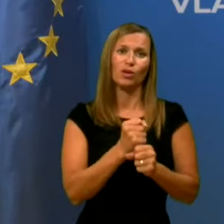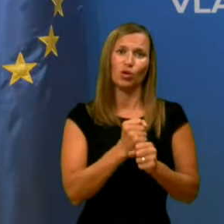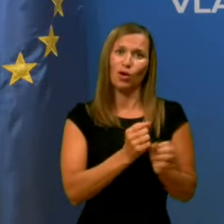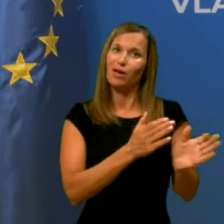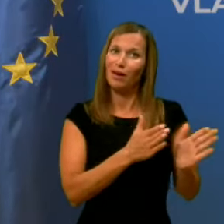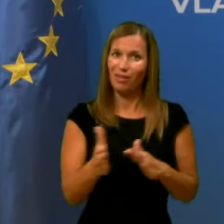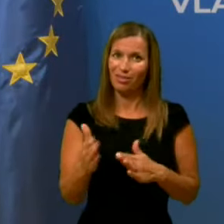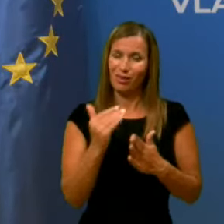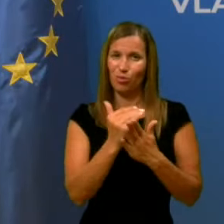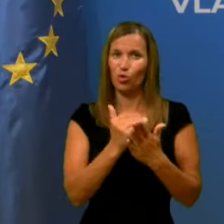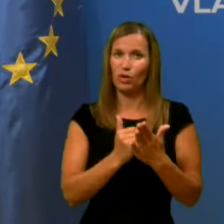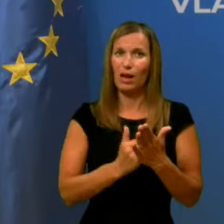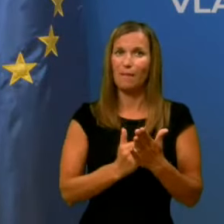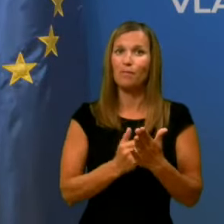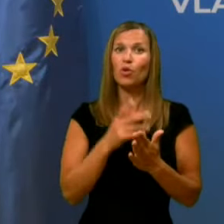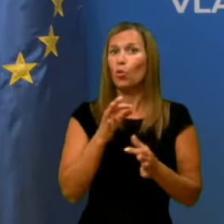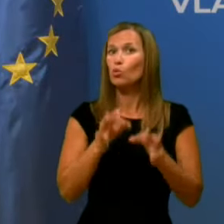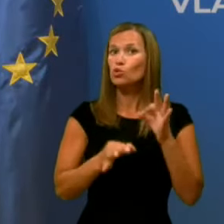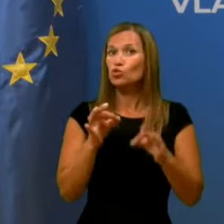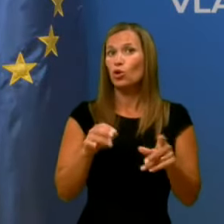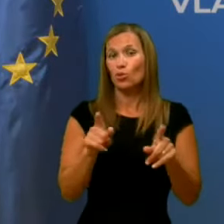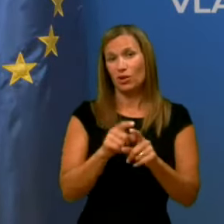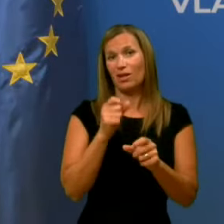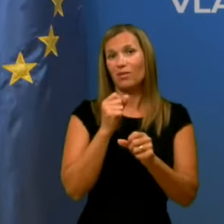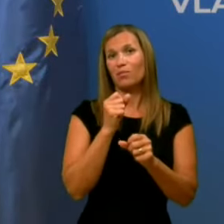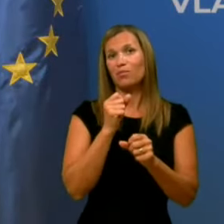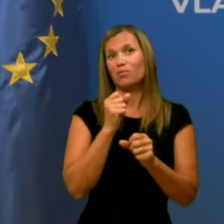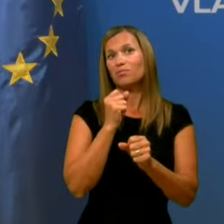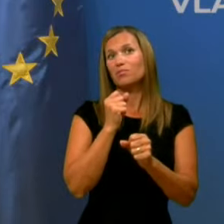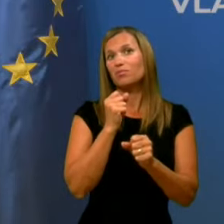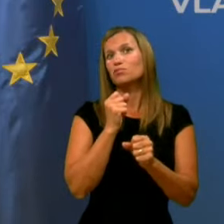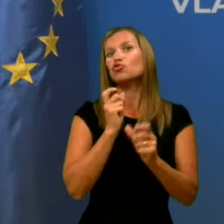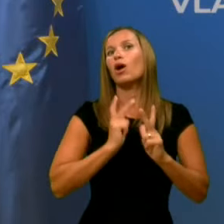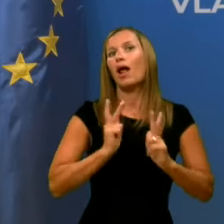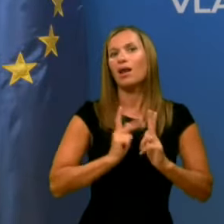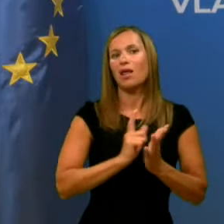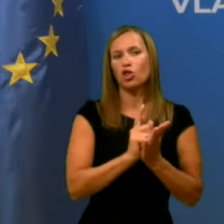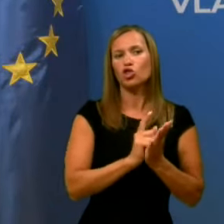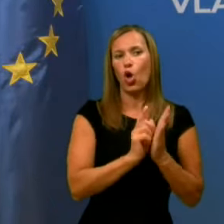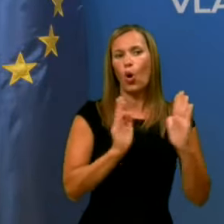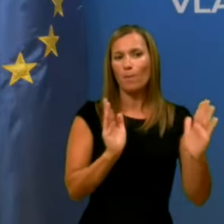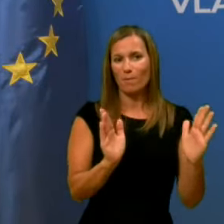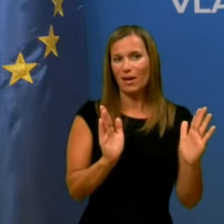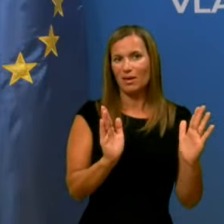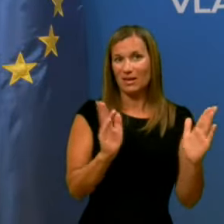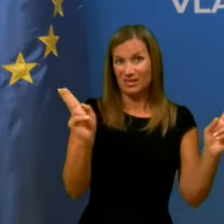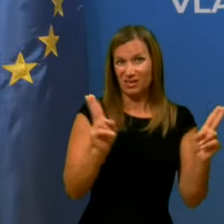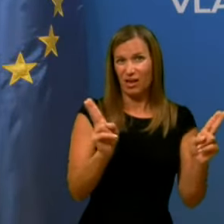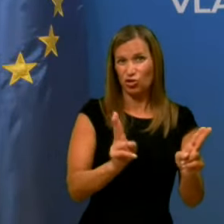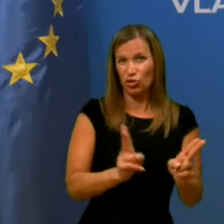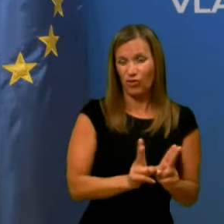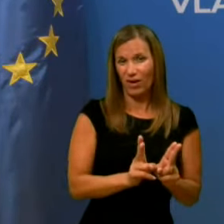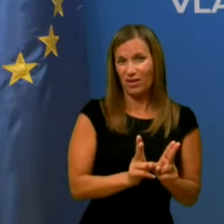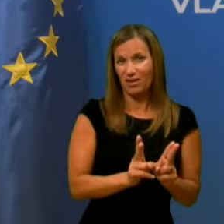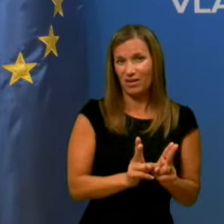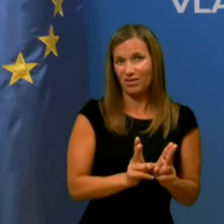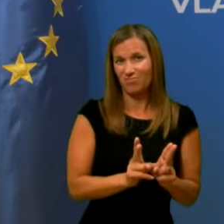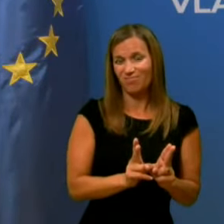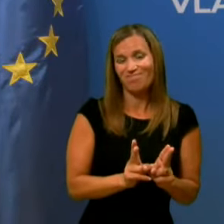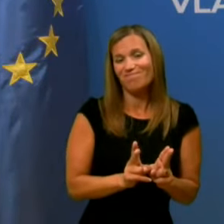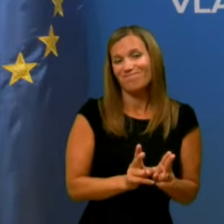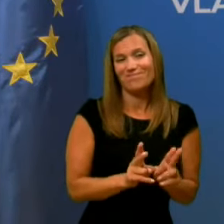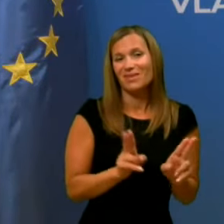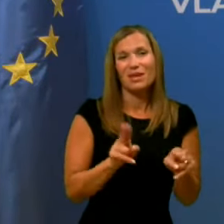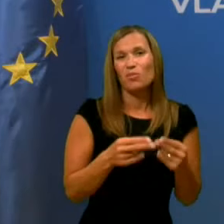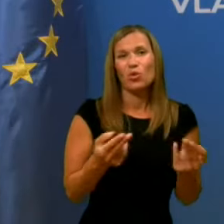in kjer poskušamo tudi čakalne dobe skreševati, enostavno ni tisto, ko lahko pol osebja premešča v